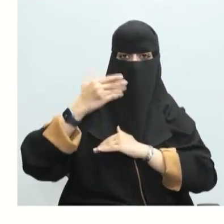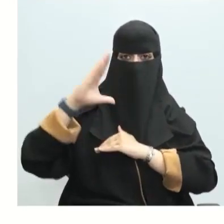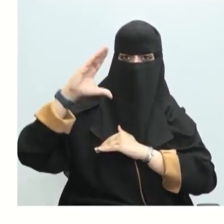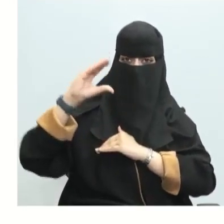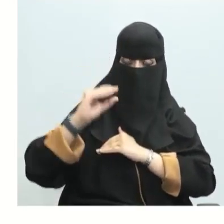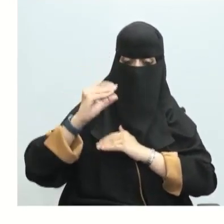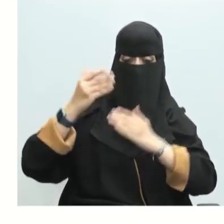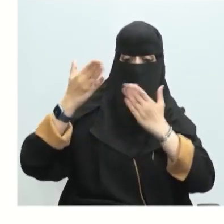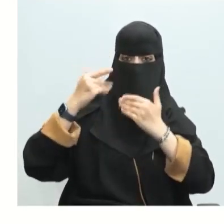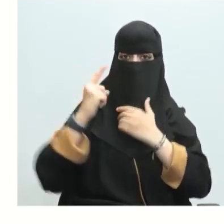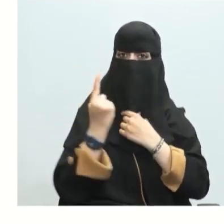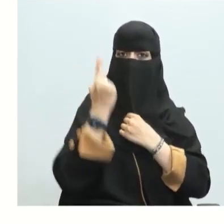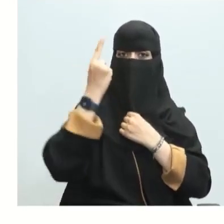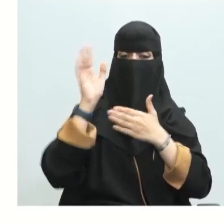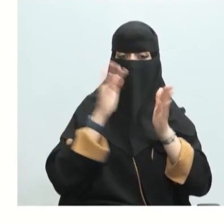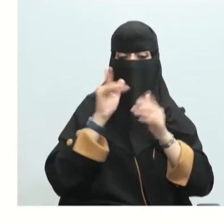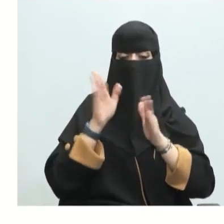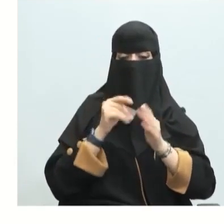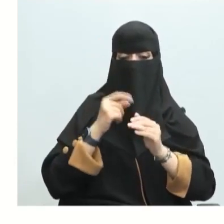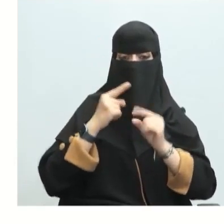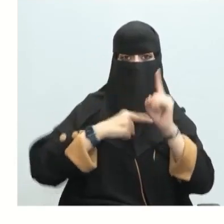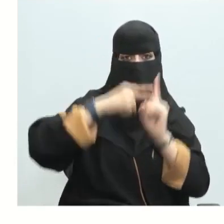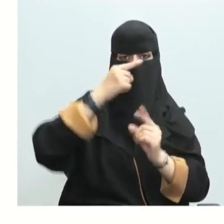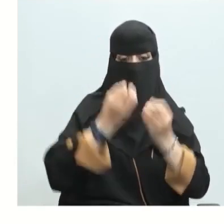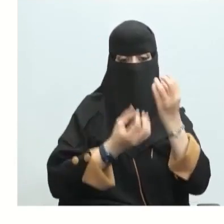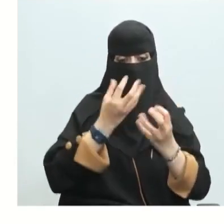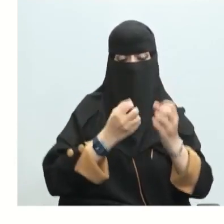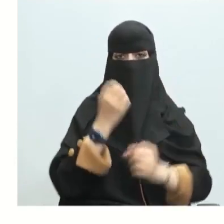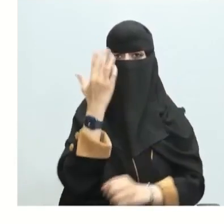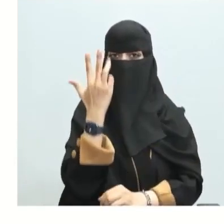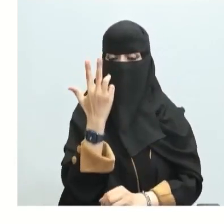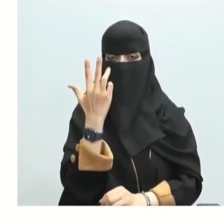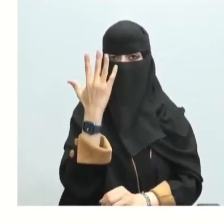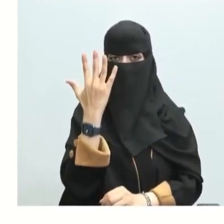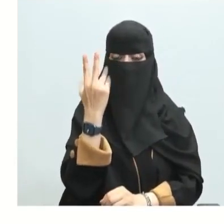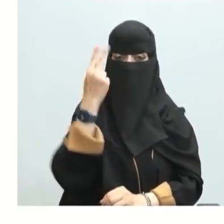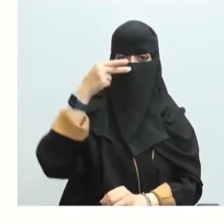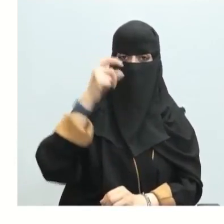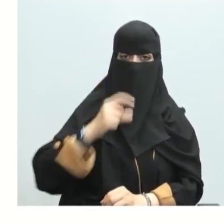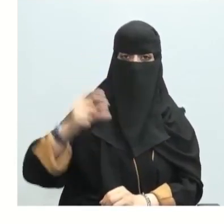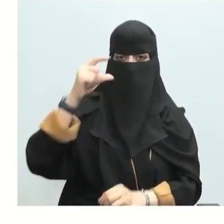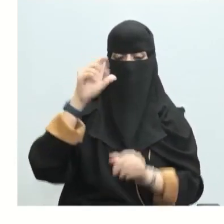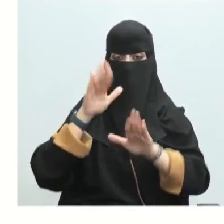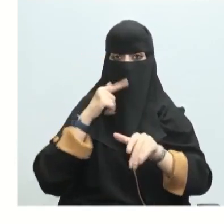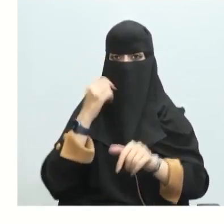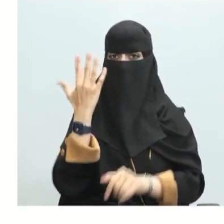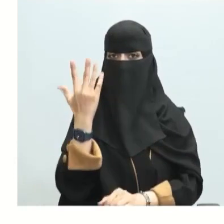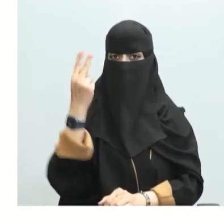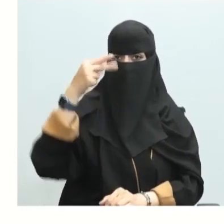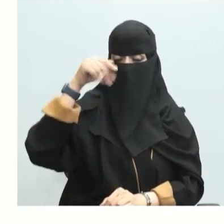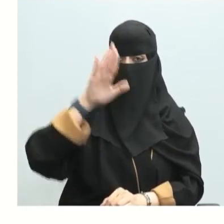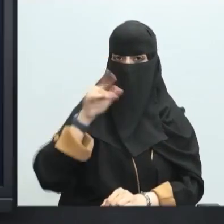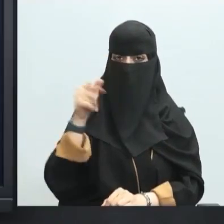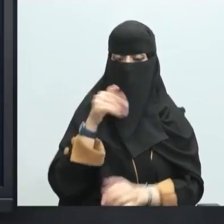القياسية تكون عند ضغط جوي واحد أتموسفير والدرجة حرارة 25 درجة سيلولوزية طبعا 25 درجة